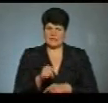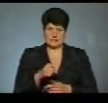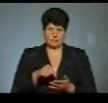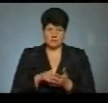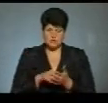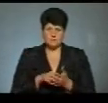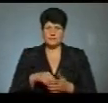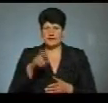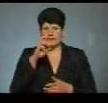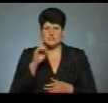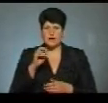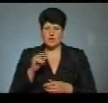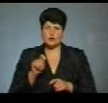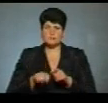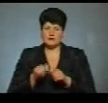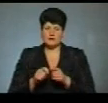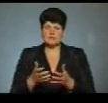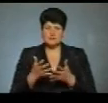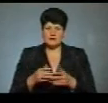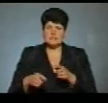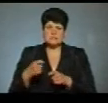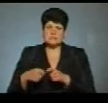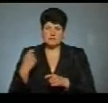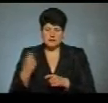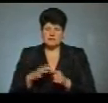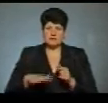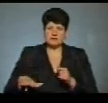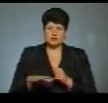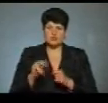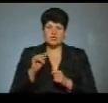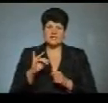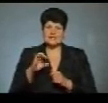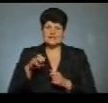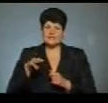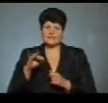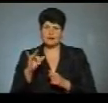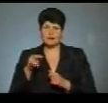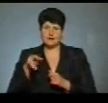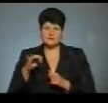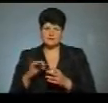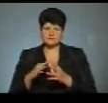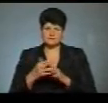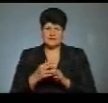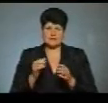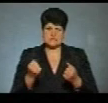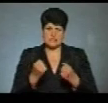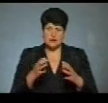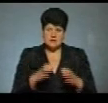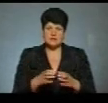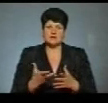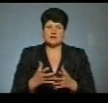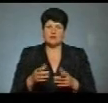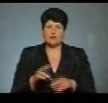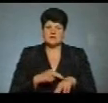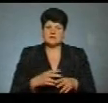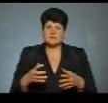Держекоінспектори встановлюють збитки від пожеж на території Серецького та Частилівського орнітологічного заказників. Поліцейські спіймали двох хлопців,